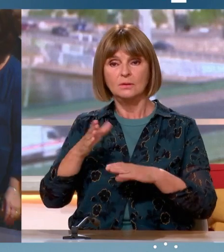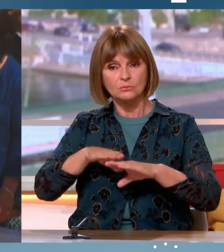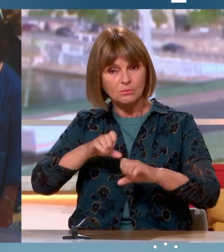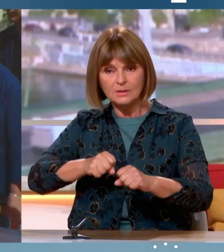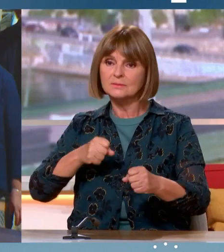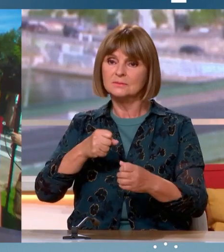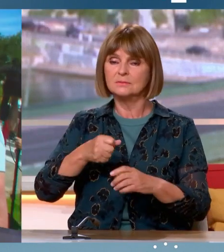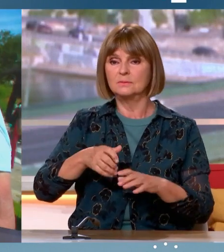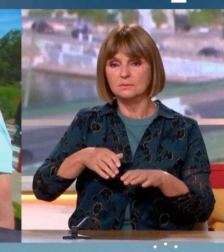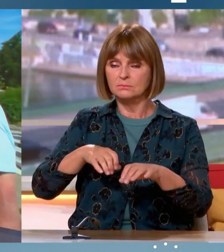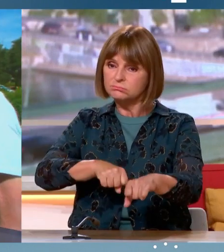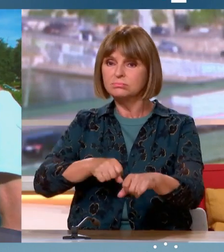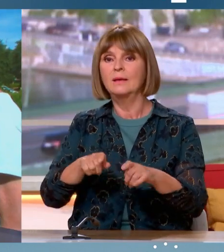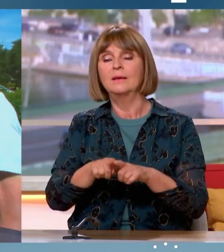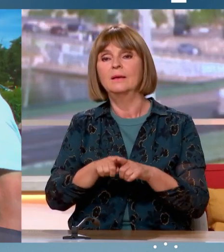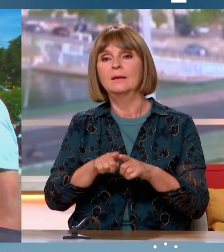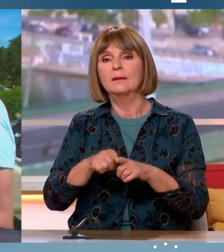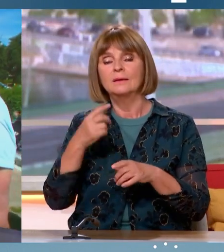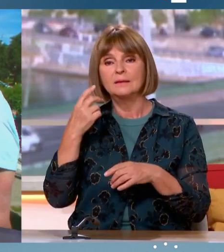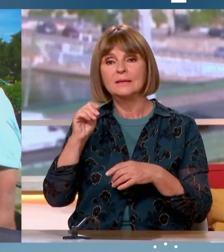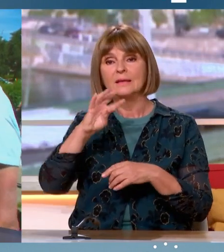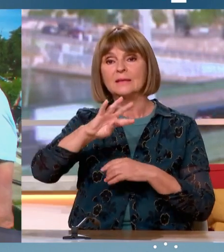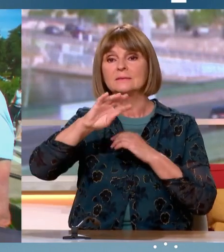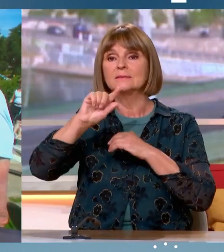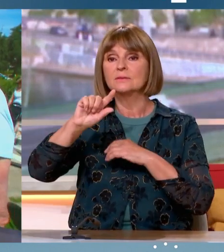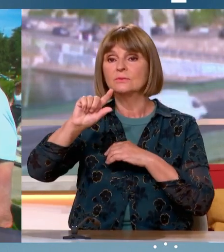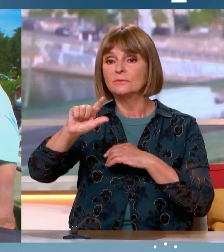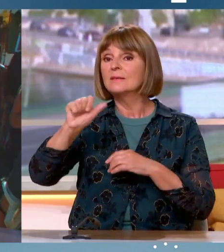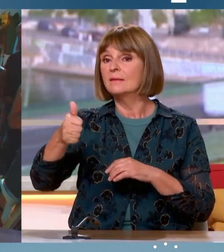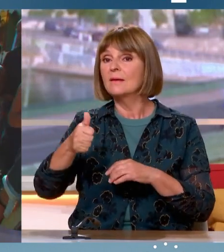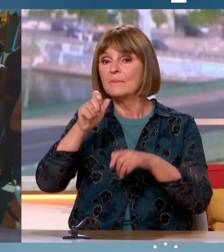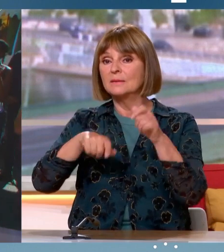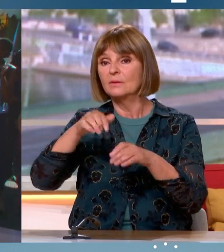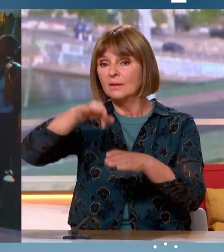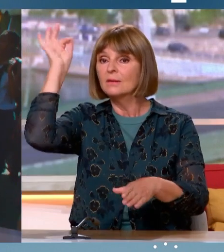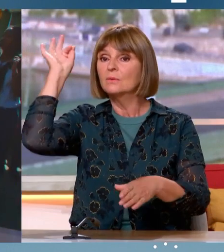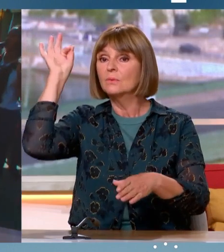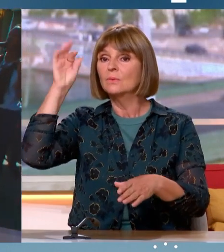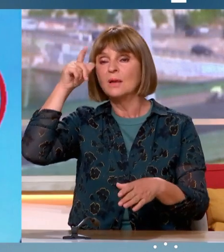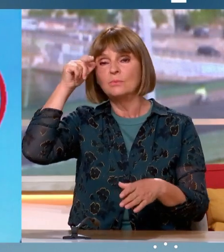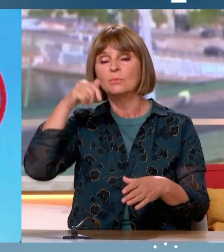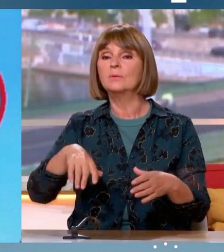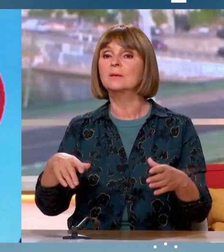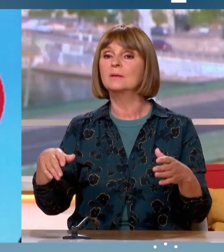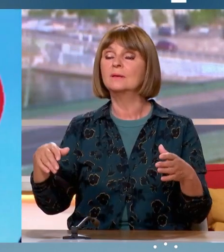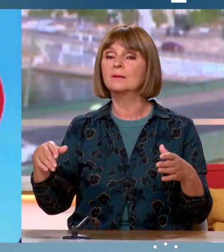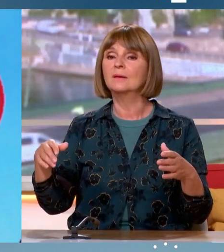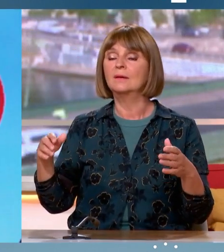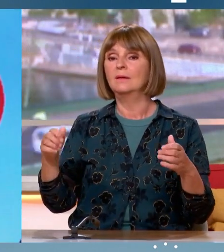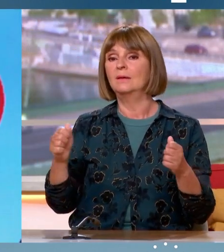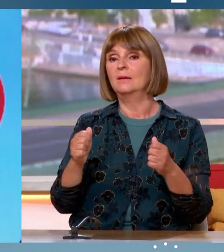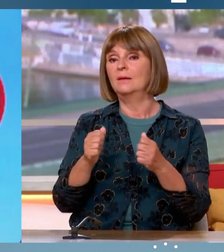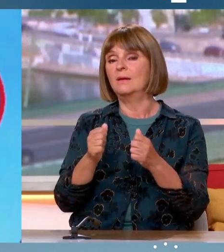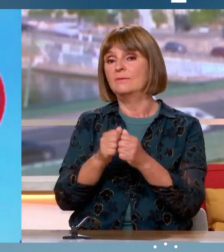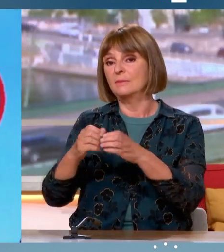sa compétition. Il y a 421 élus de la République sous les couleurs de la majorité présidentielle qui se battent au quotidien, pas tous